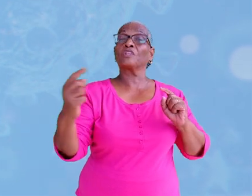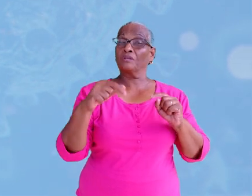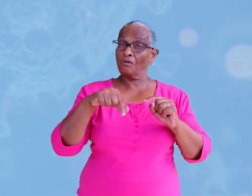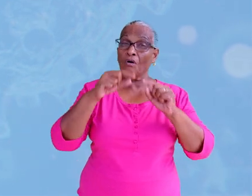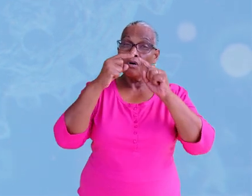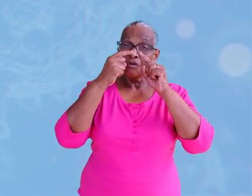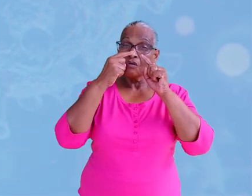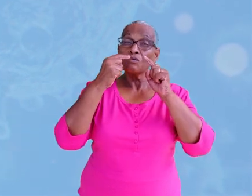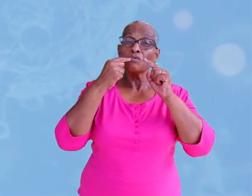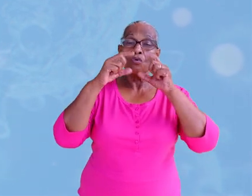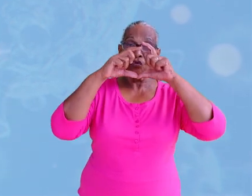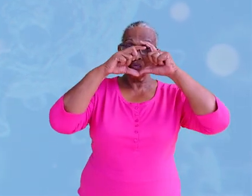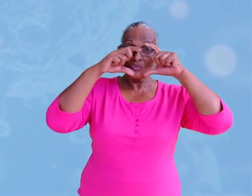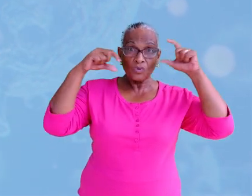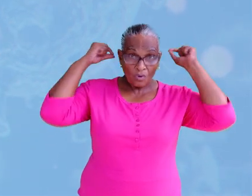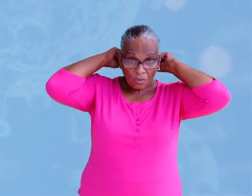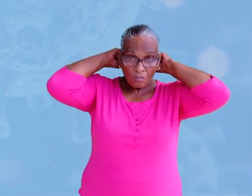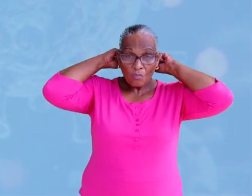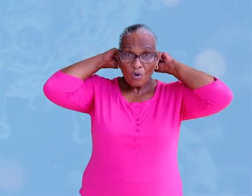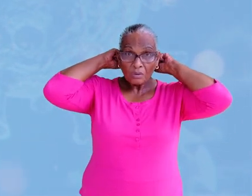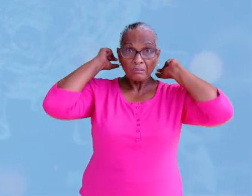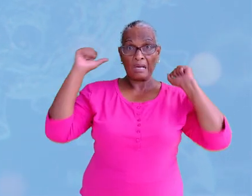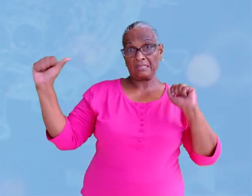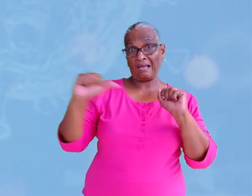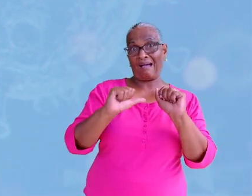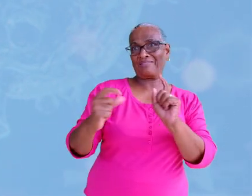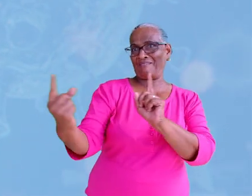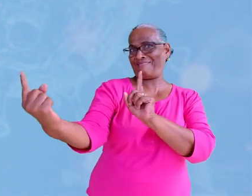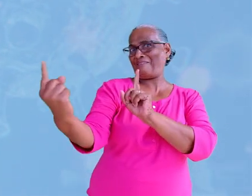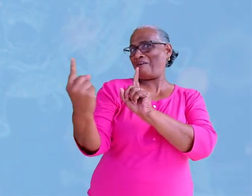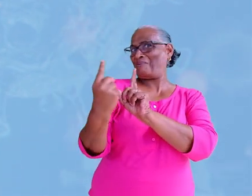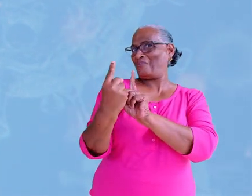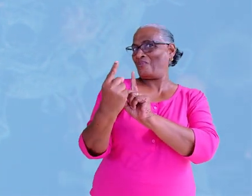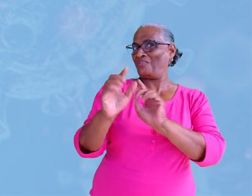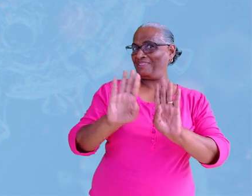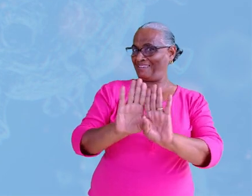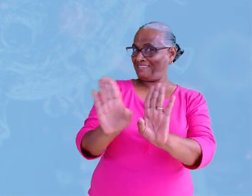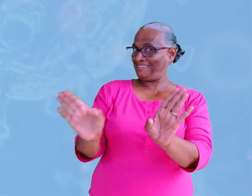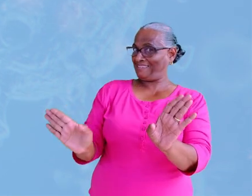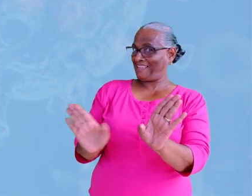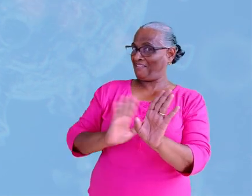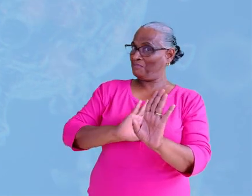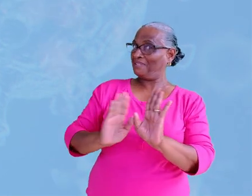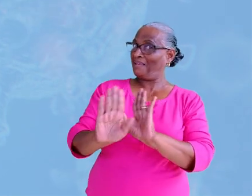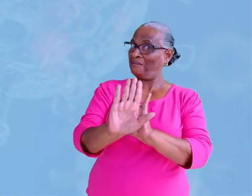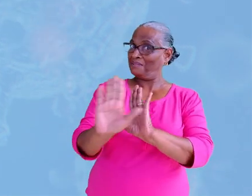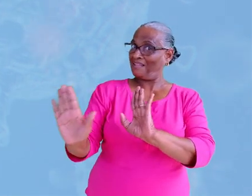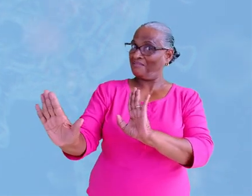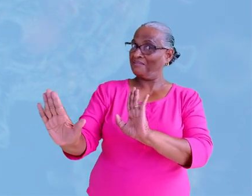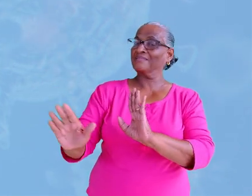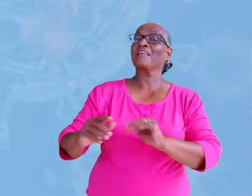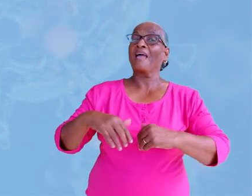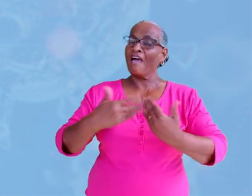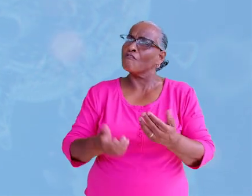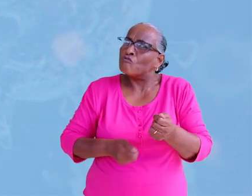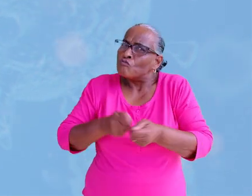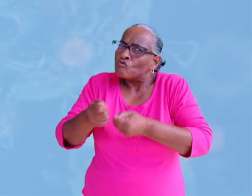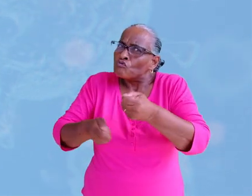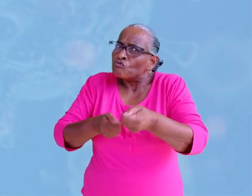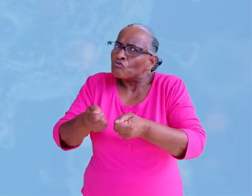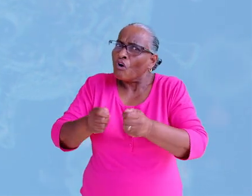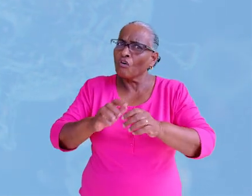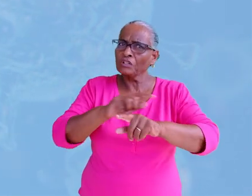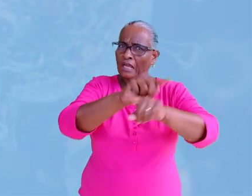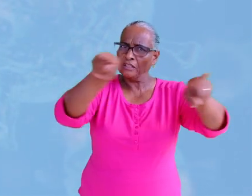je je neus- en mondbedekking moet dragen als je anderen ontmoet om jezelf en hen te beschermen, je ervoor moet